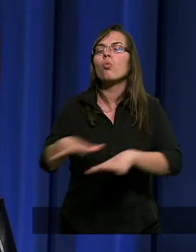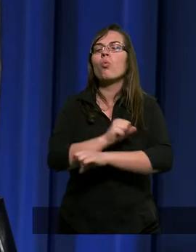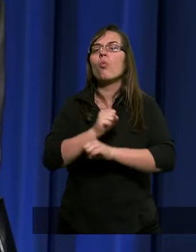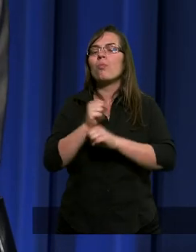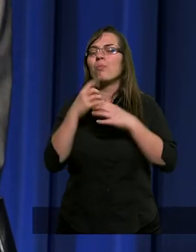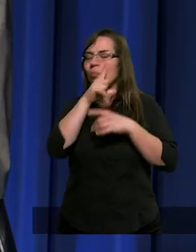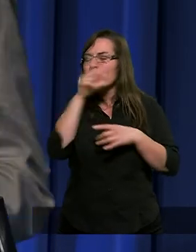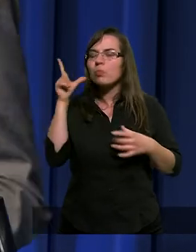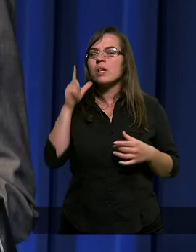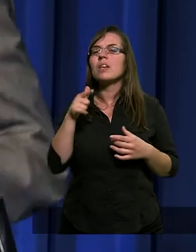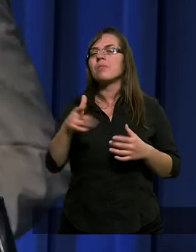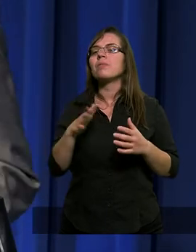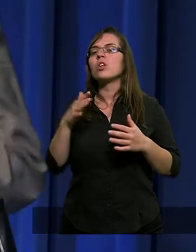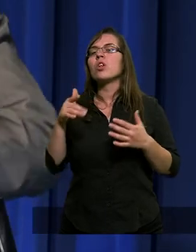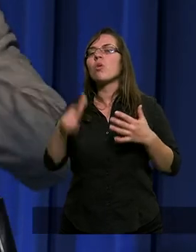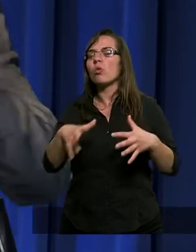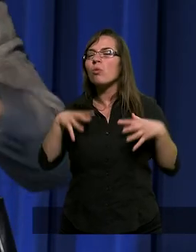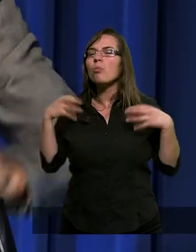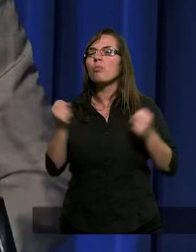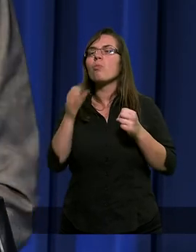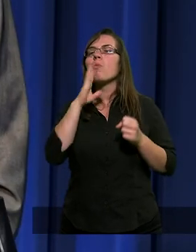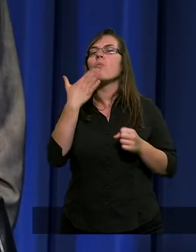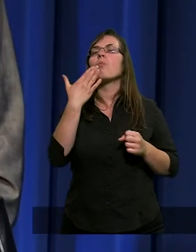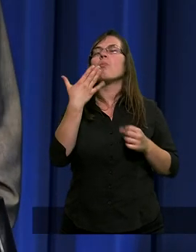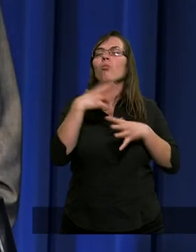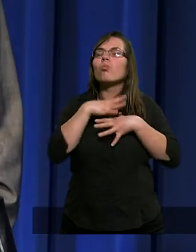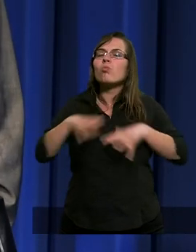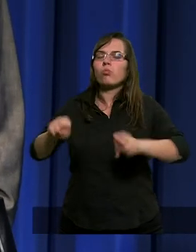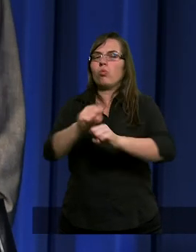to był, jest w życiu Jezusa opisane, że to był Motłoch,